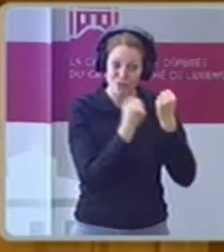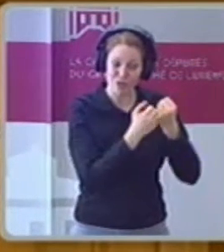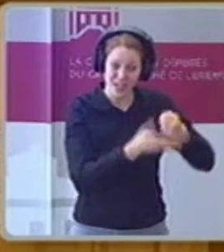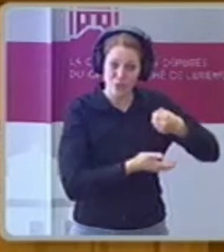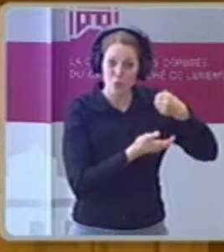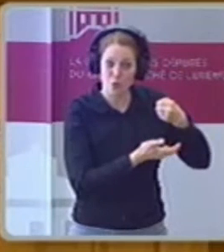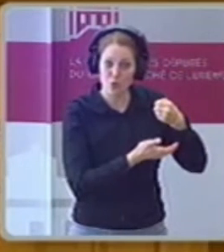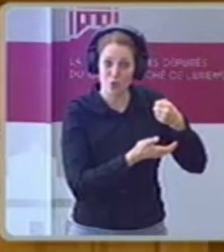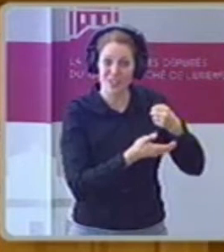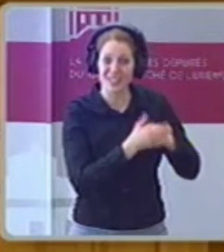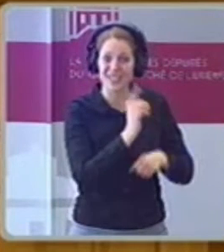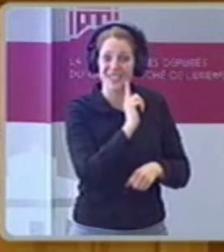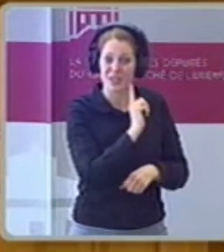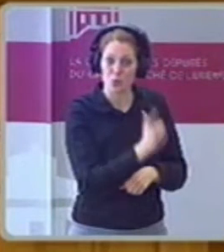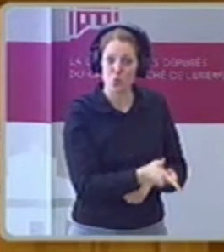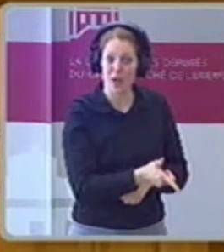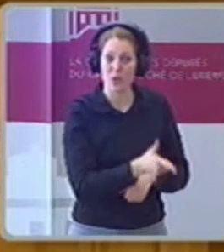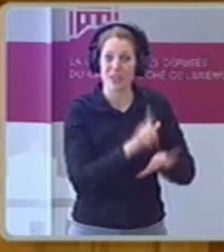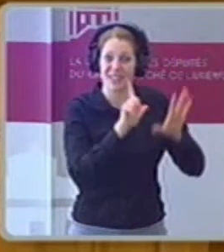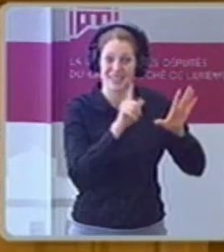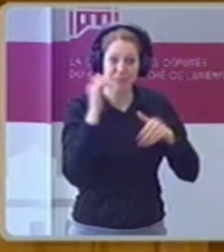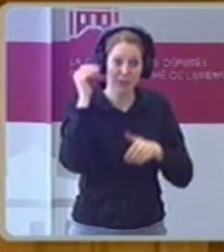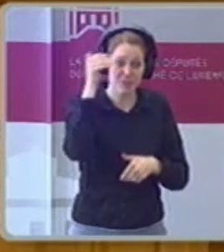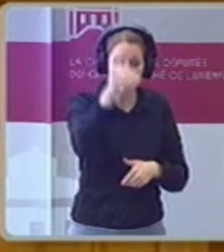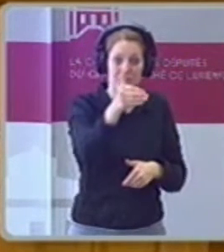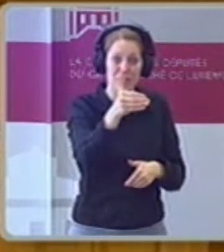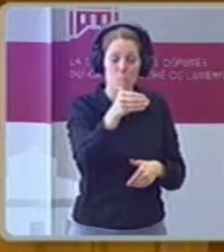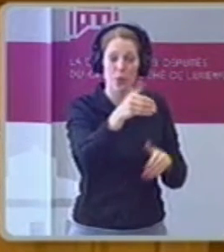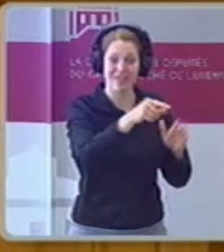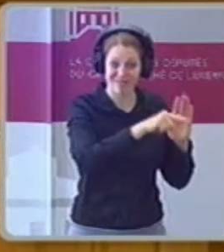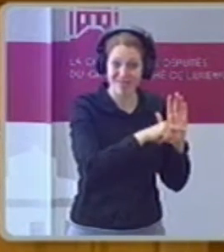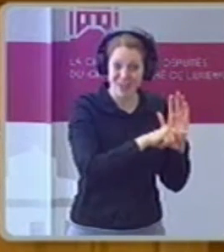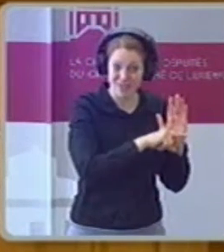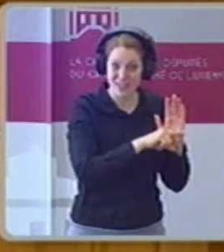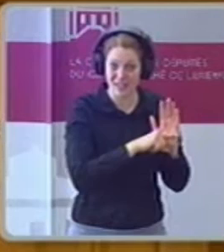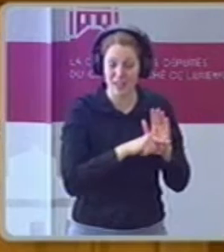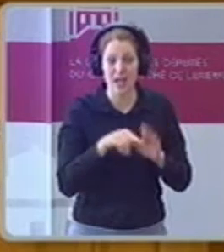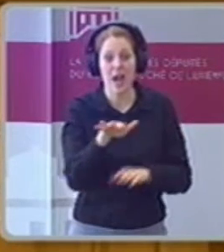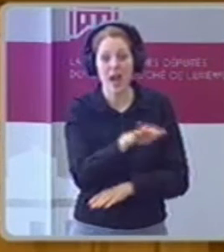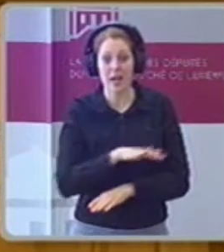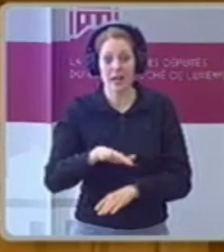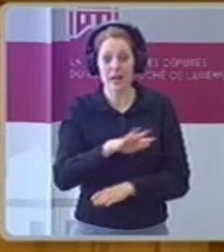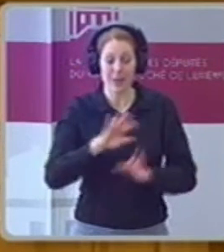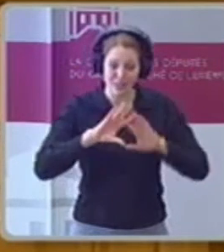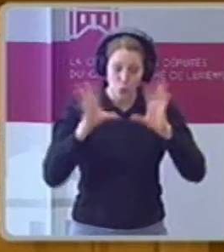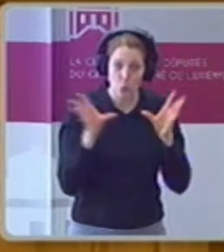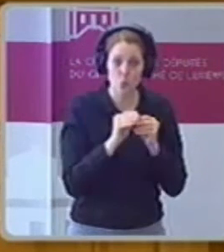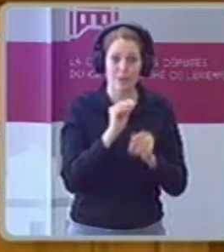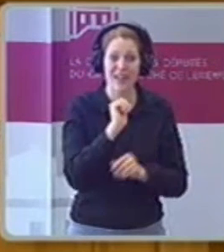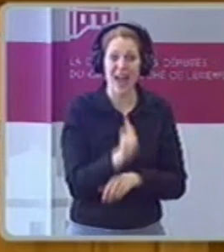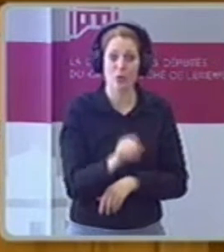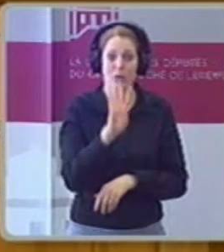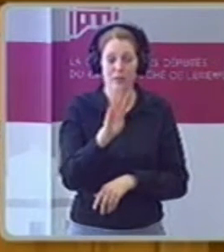zu Summen von 124 Millionen. An Sekretariat, Pensionskosten, Krankenkosten und Pflegeversicherung